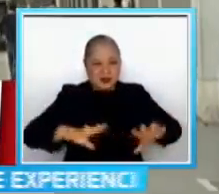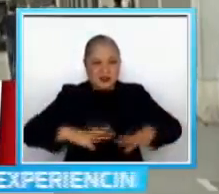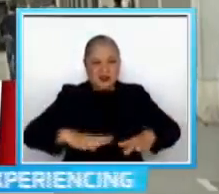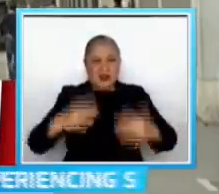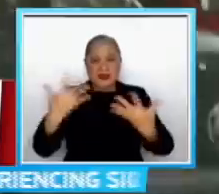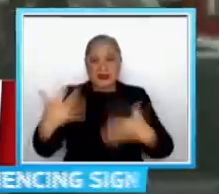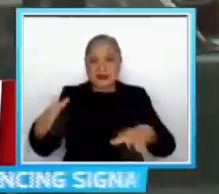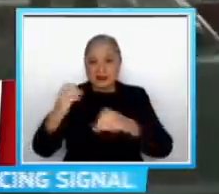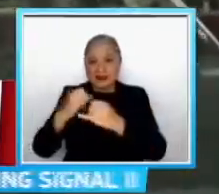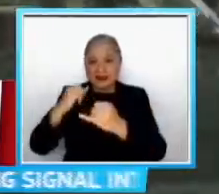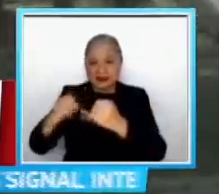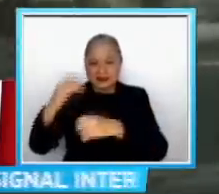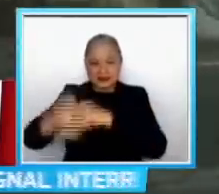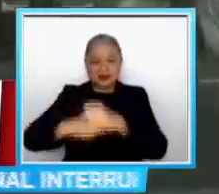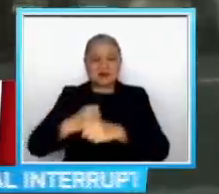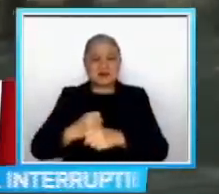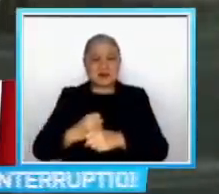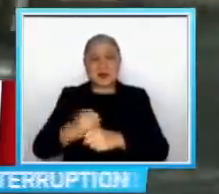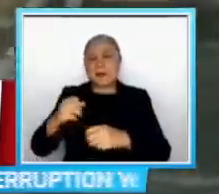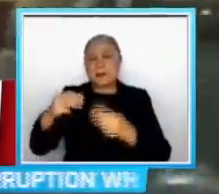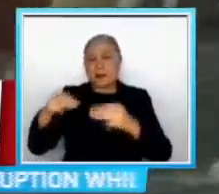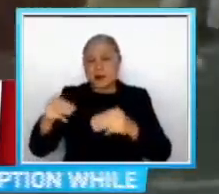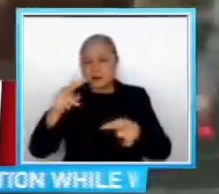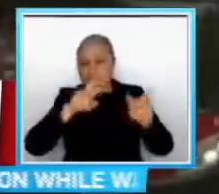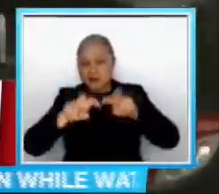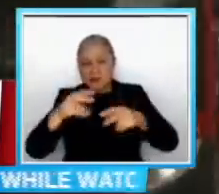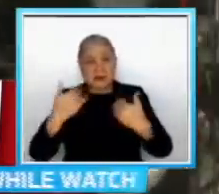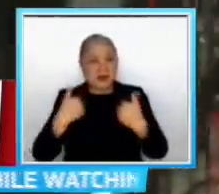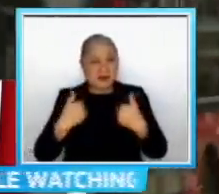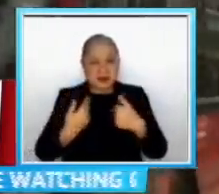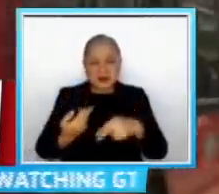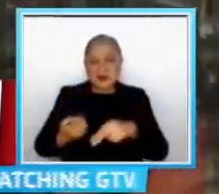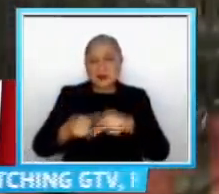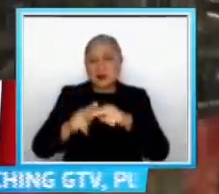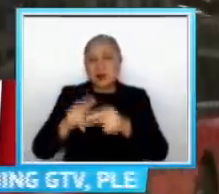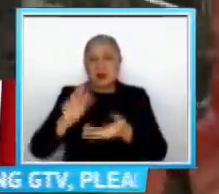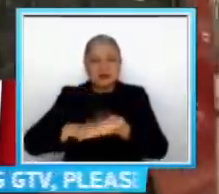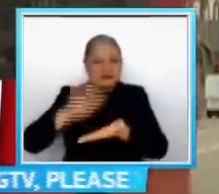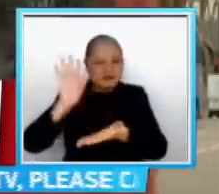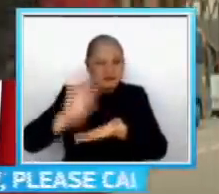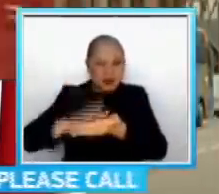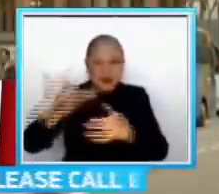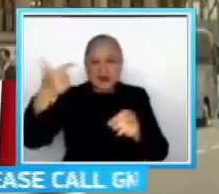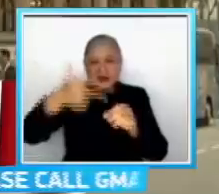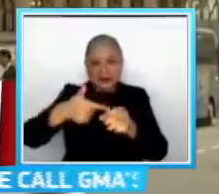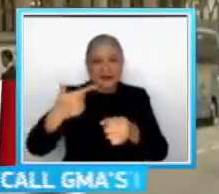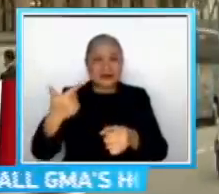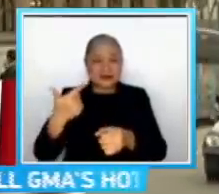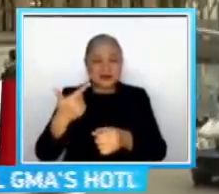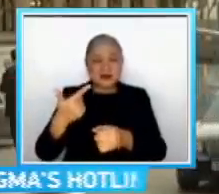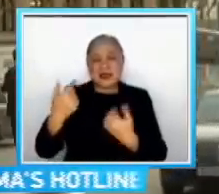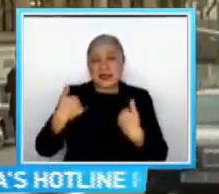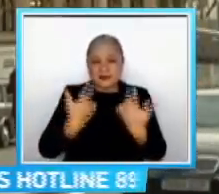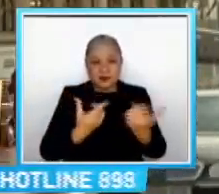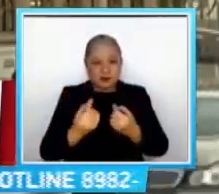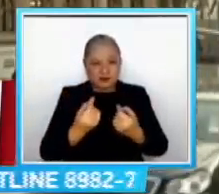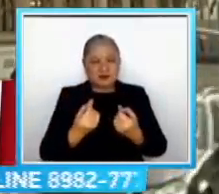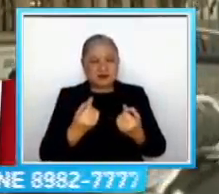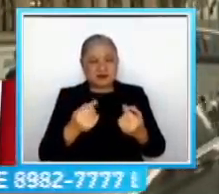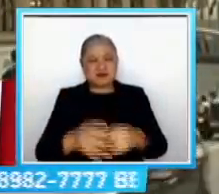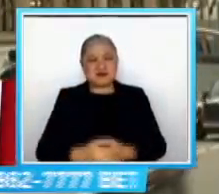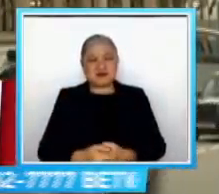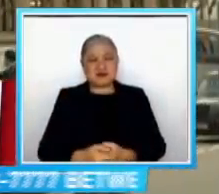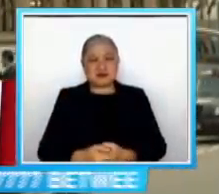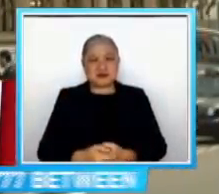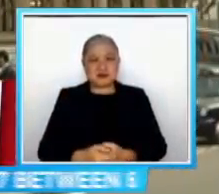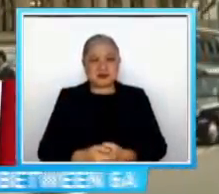market analyst, posibleng magdudulot ng inflation At mas mahal pang presyo ng gas ang mga hakbang na ito Samantala, binuksan